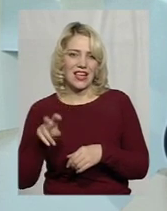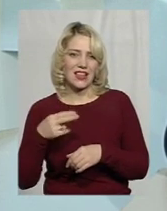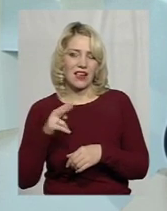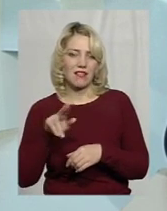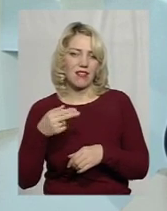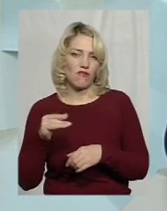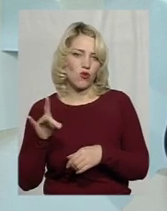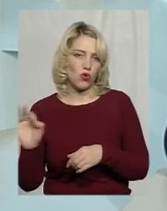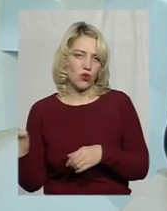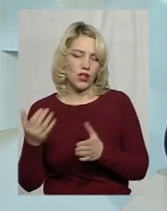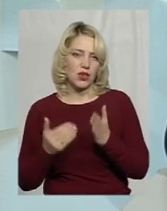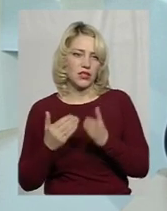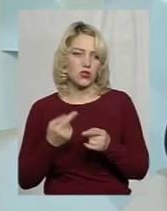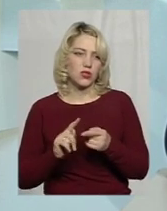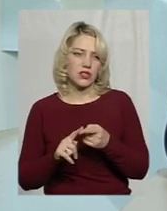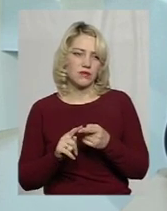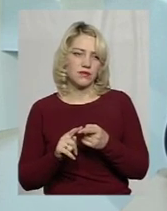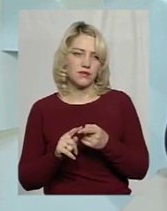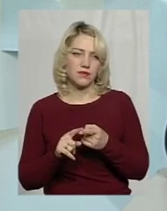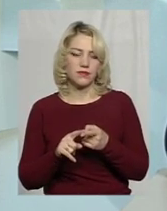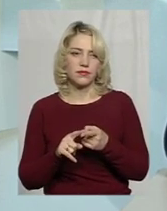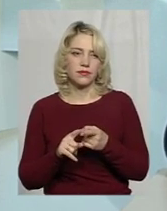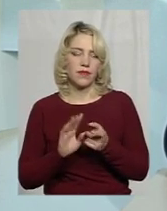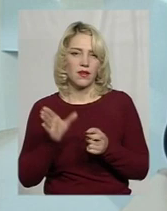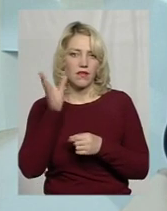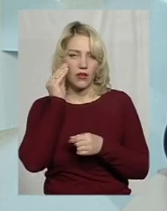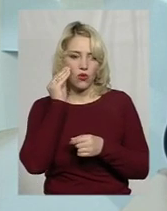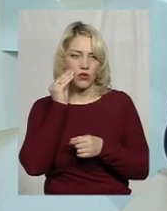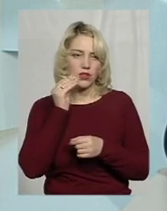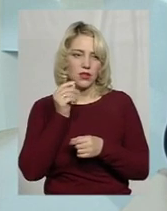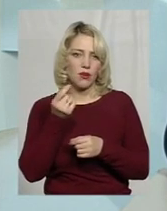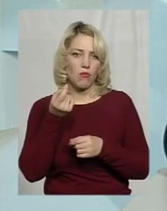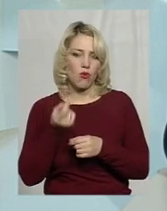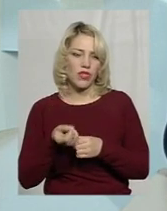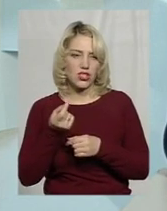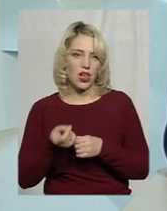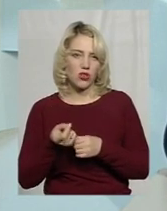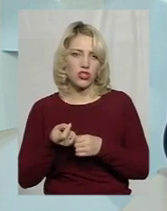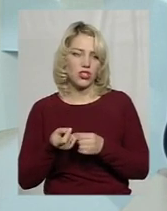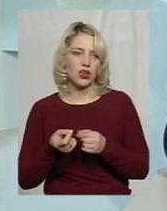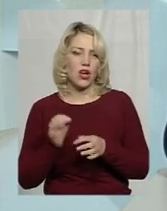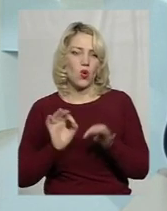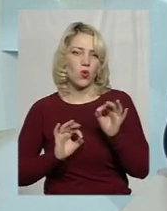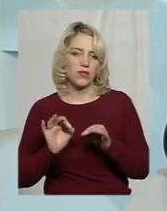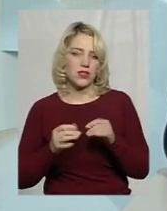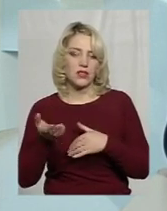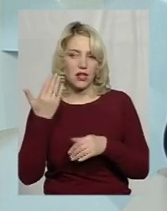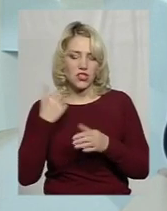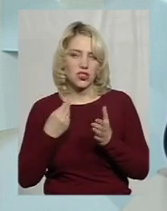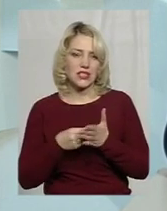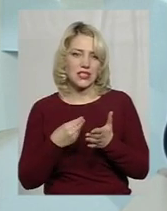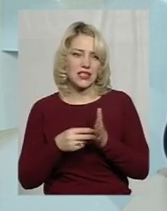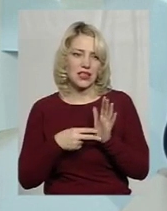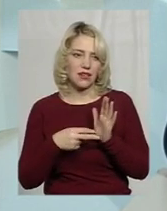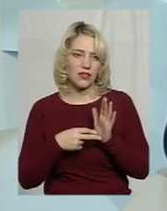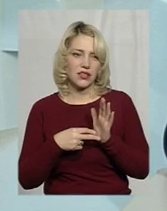От, якщо не враховувати понижаючий коефіцієнт. Раніше ставки, ви